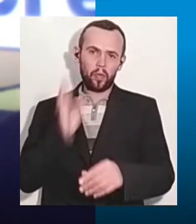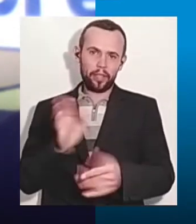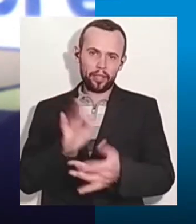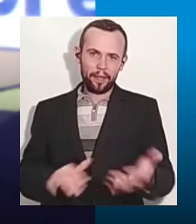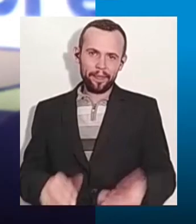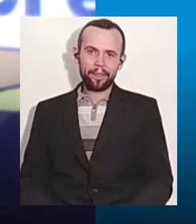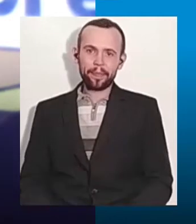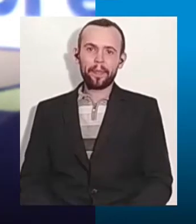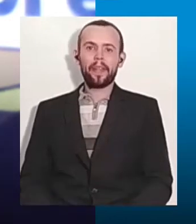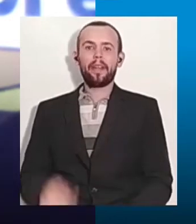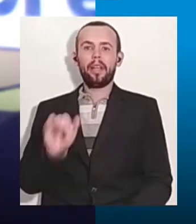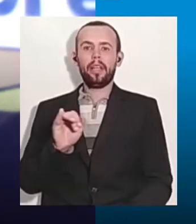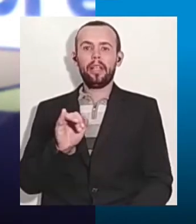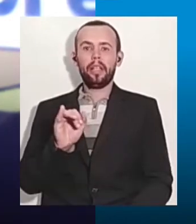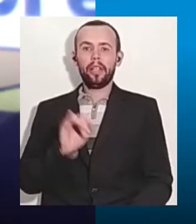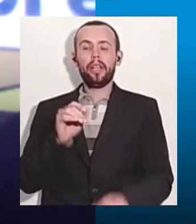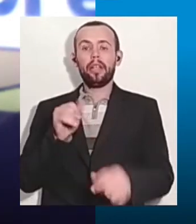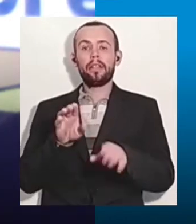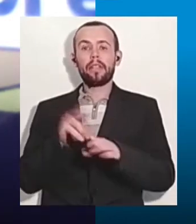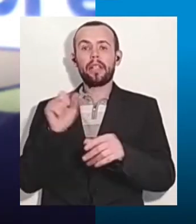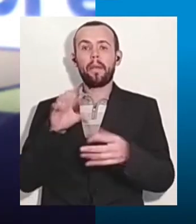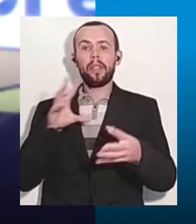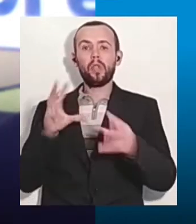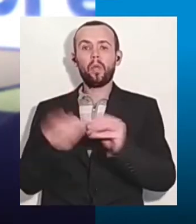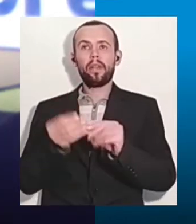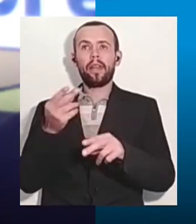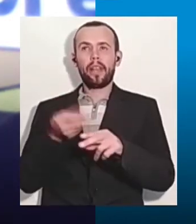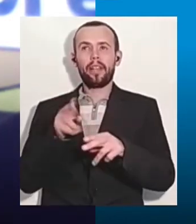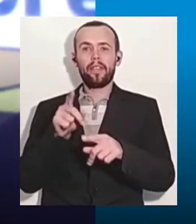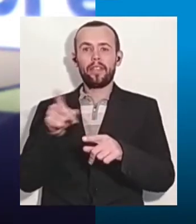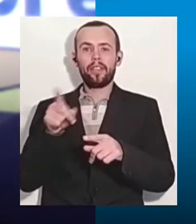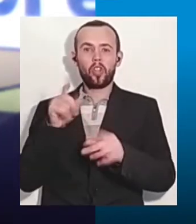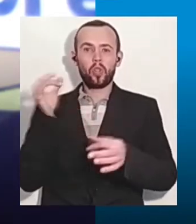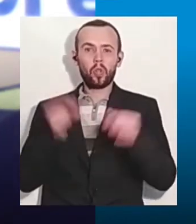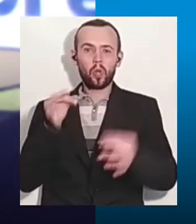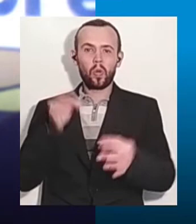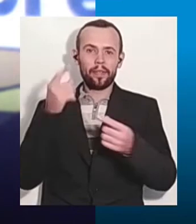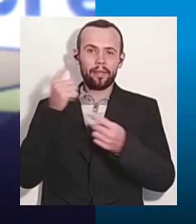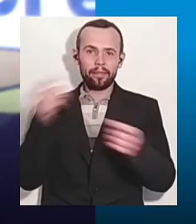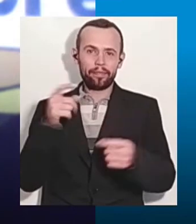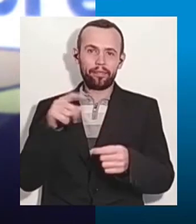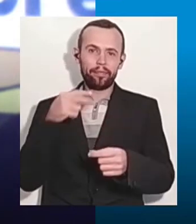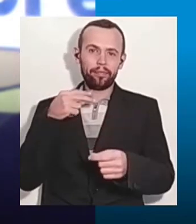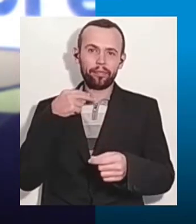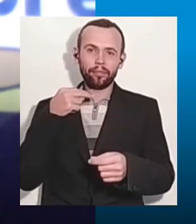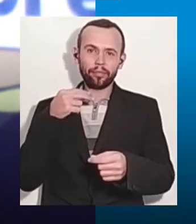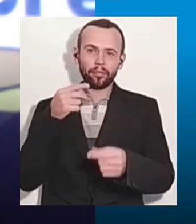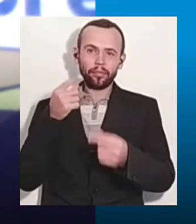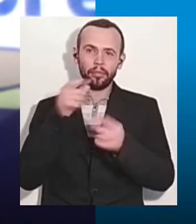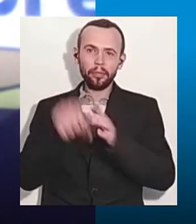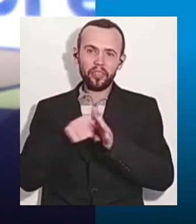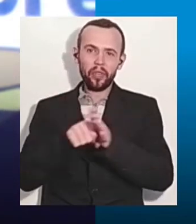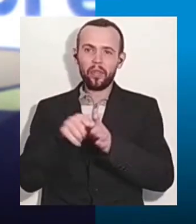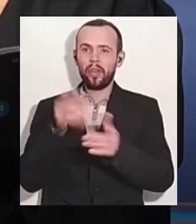зараз цих сім в'язнів, які на скам'ї підсудних, це, можна сказати так, козли відпущення, як то